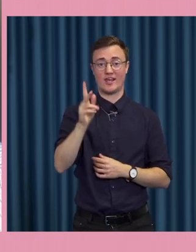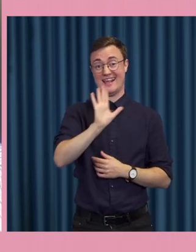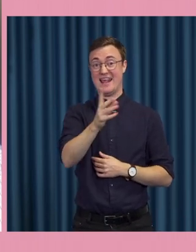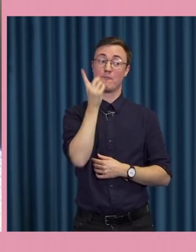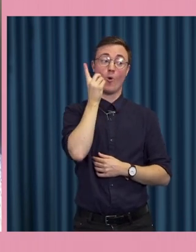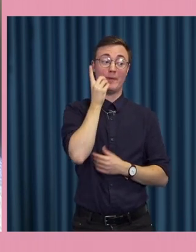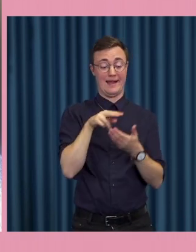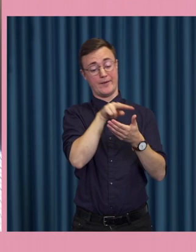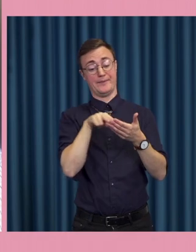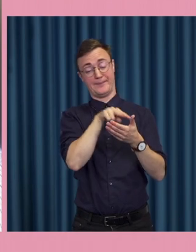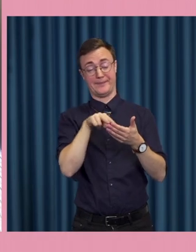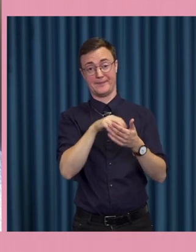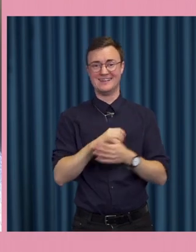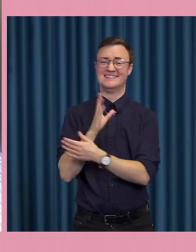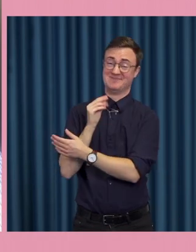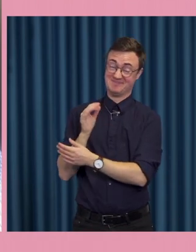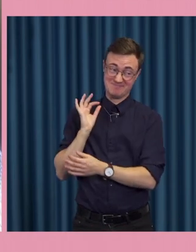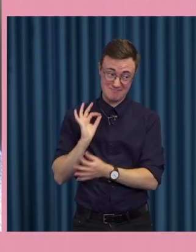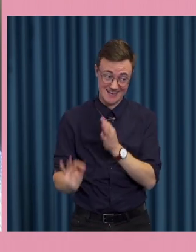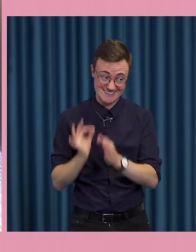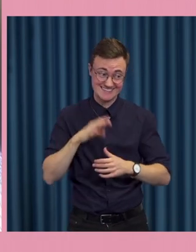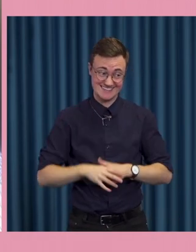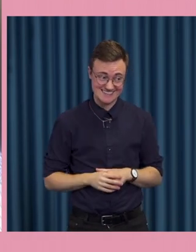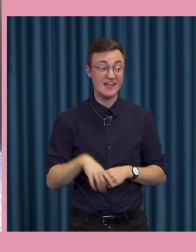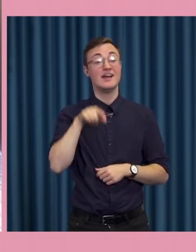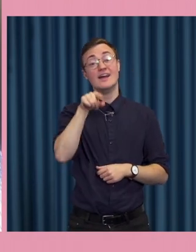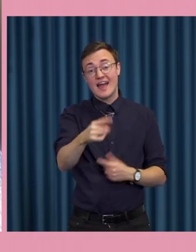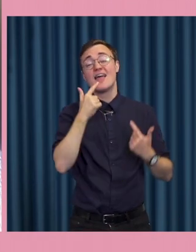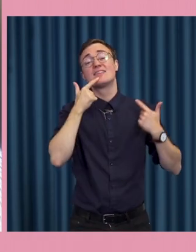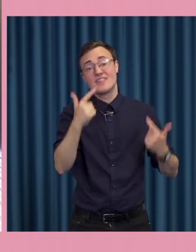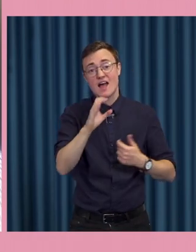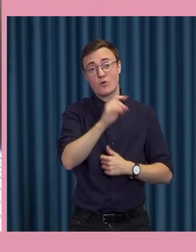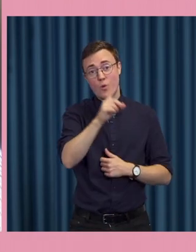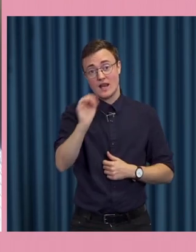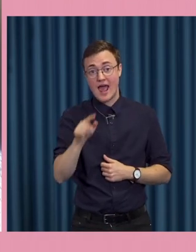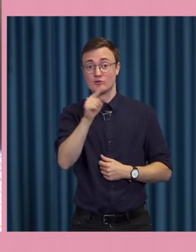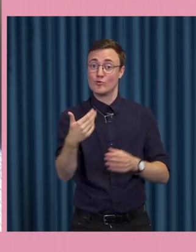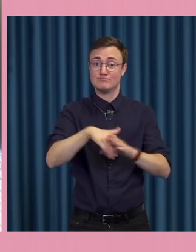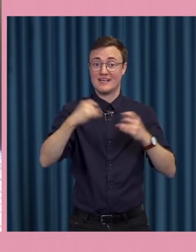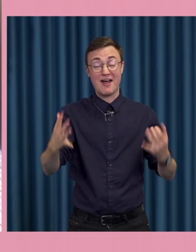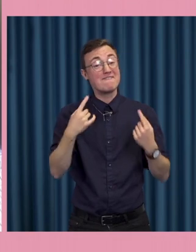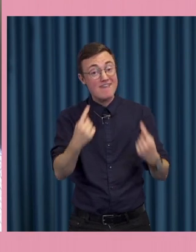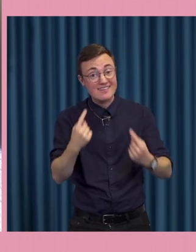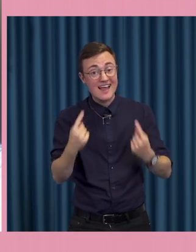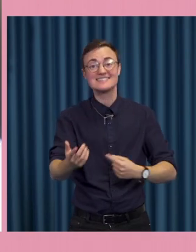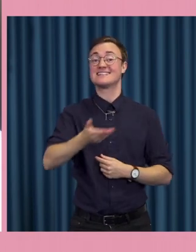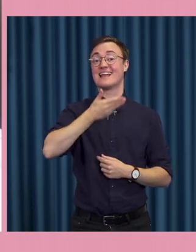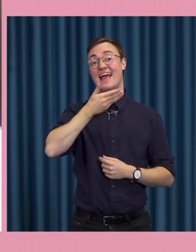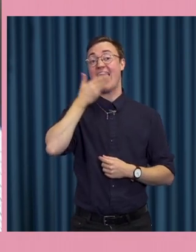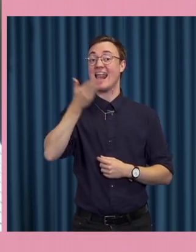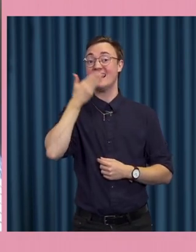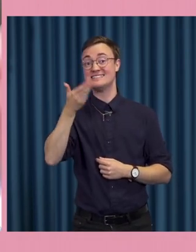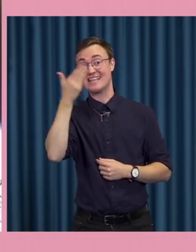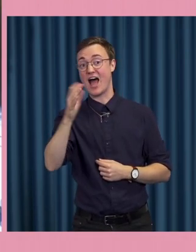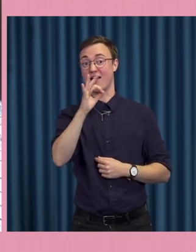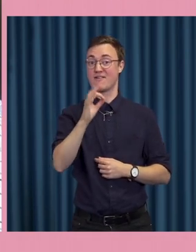mobiler och annat eller hur du tusen tack för att du tog dig tid att vara med hos oss idag det var fantastiskt du får hälsa Fåre så jättegott